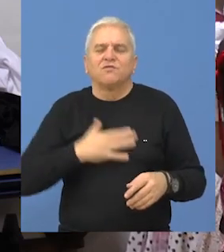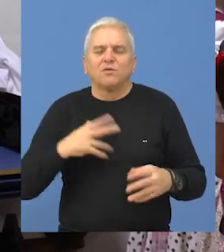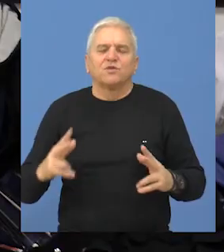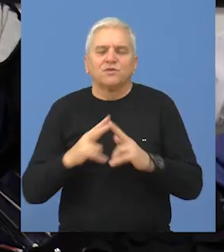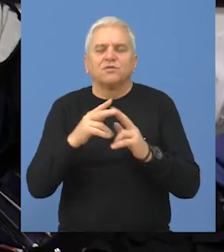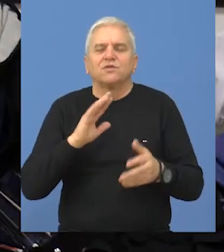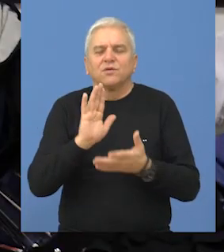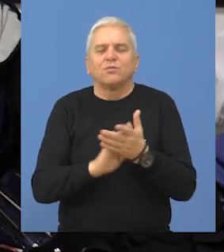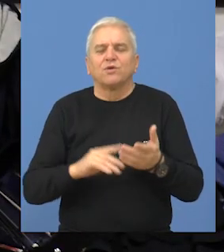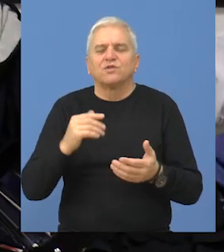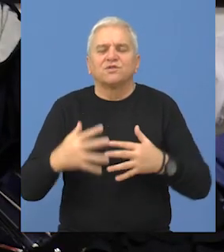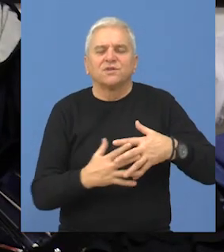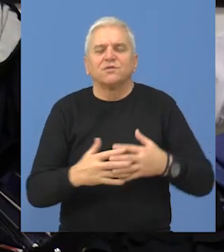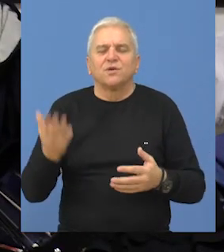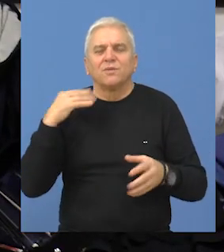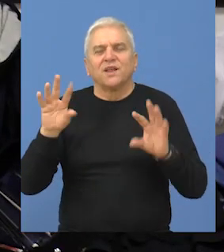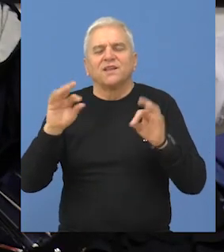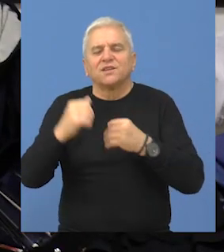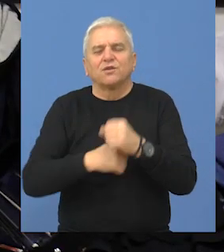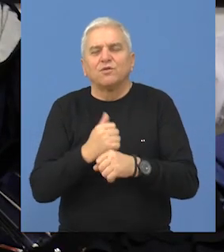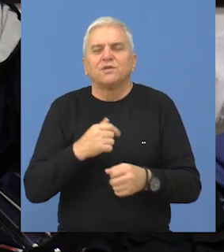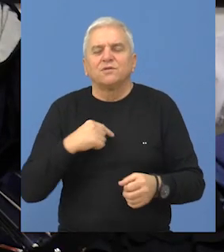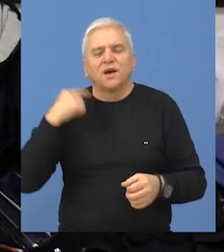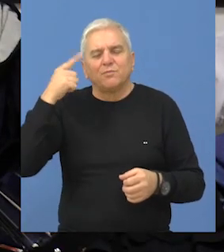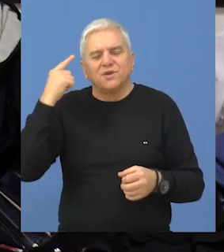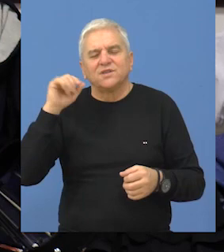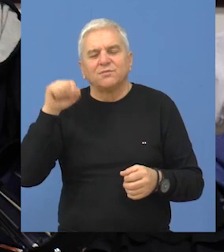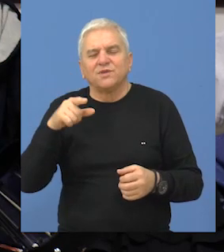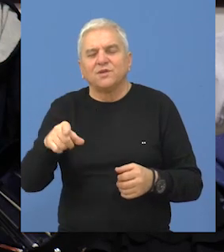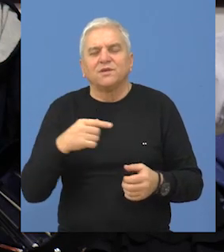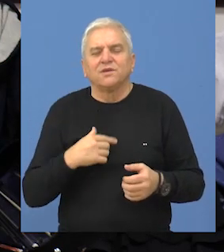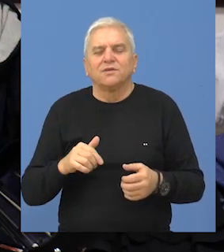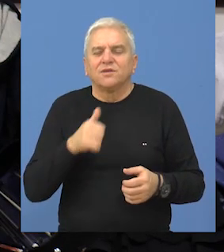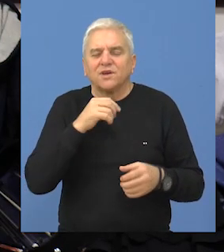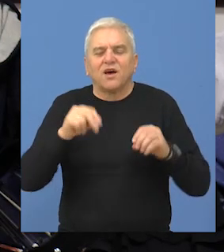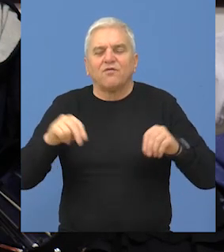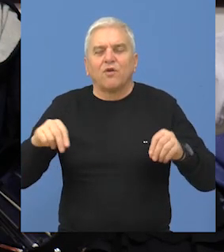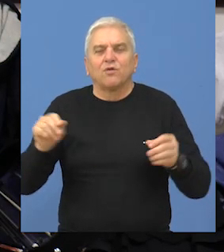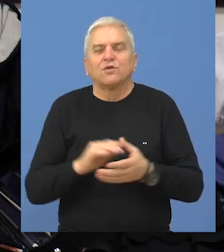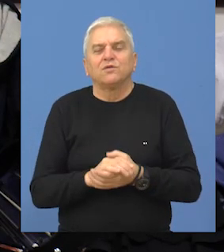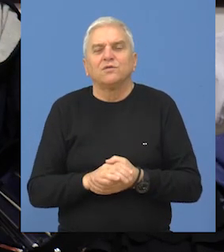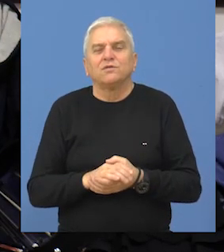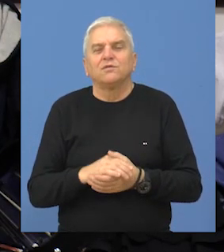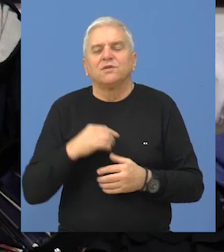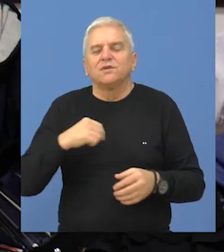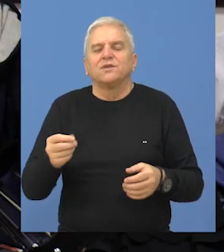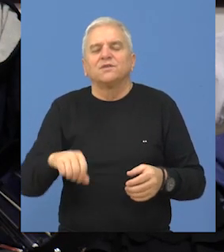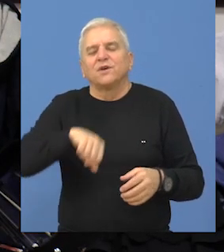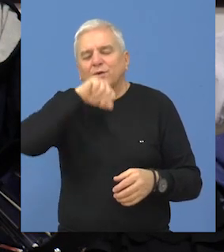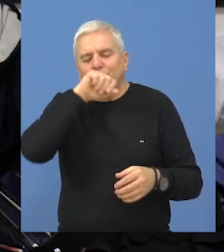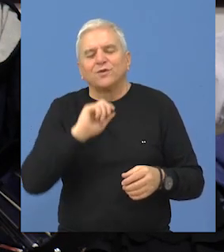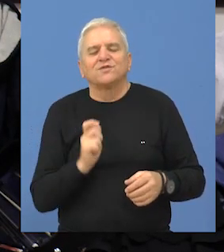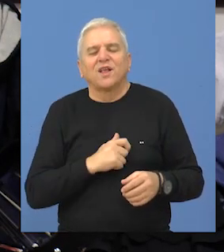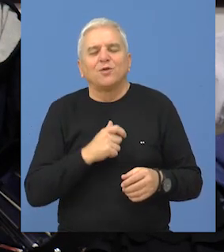družimo. Počeo sam da plešem već pre 10 godina i ja mislim da meni folklor, ja sam